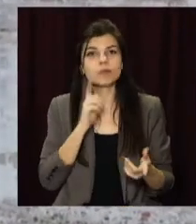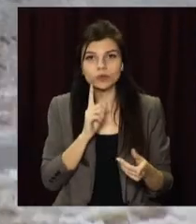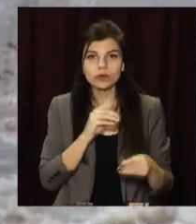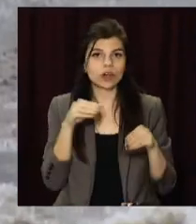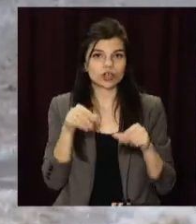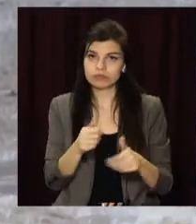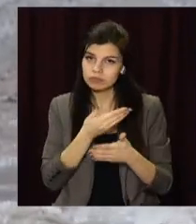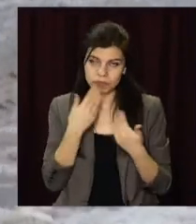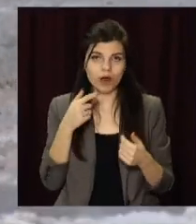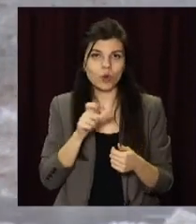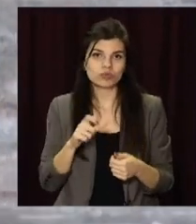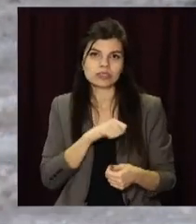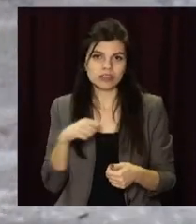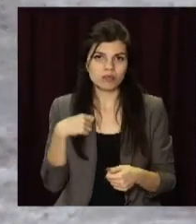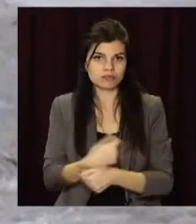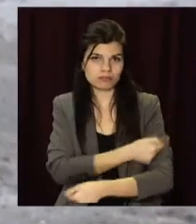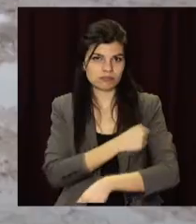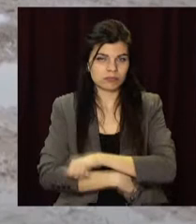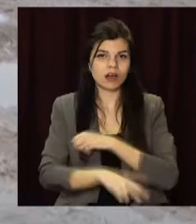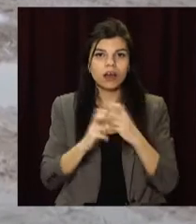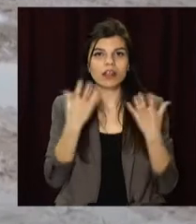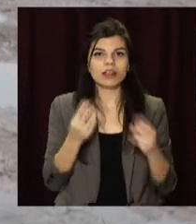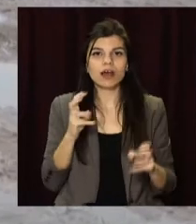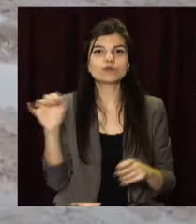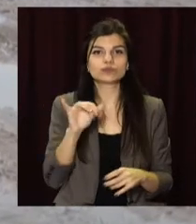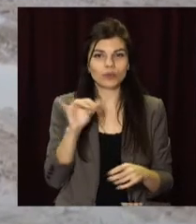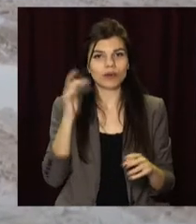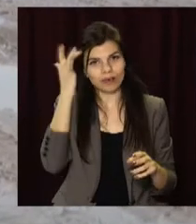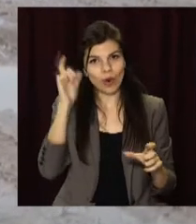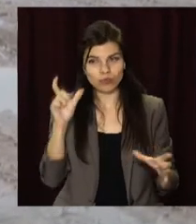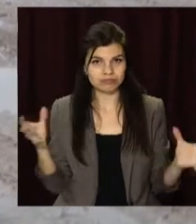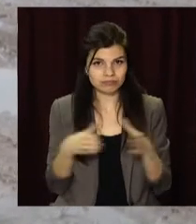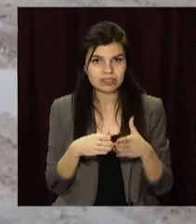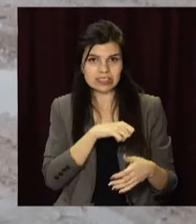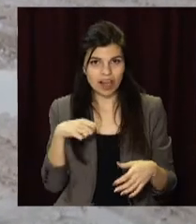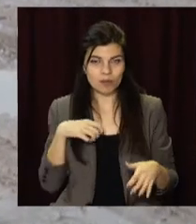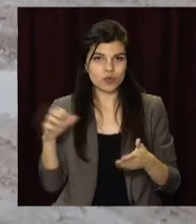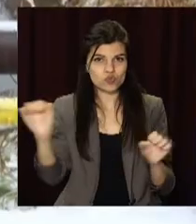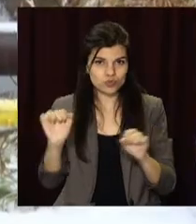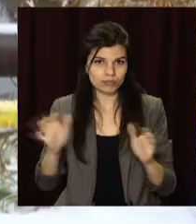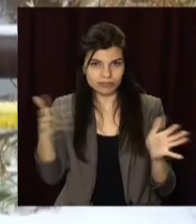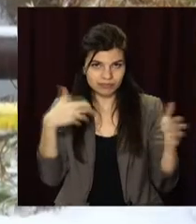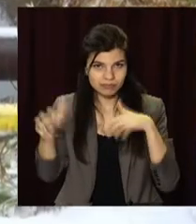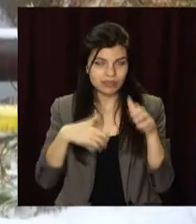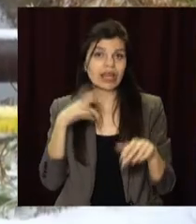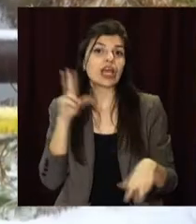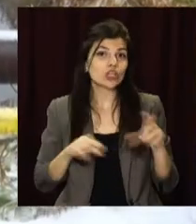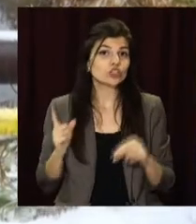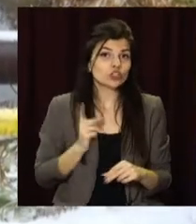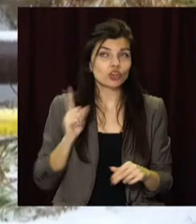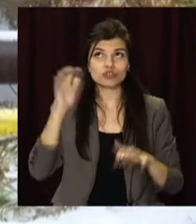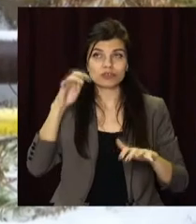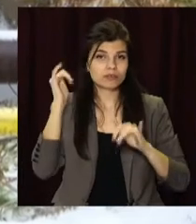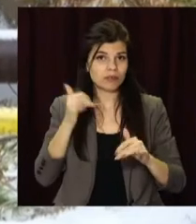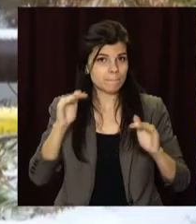мене можуть лише на себе, організовуючи суботники всією вулицею. І ще сподіватися, що примхи погоди будуть